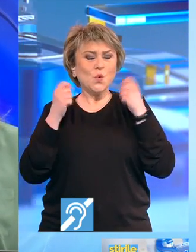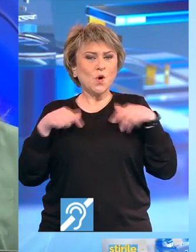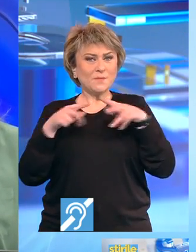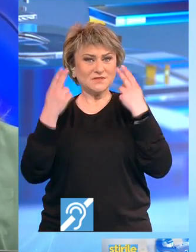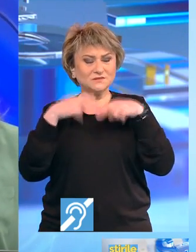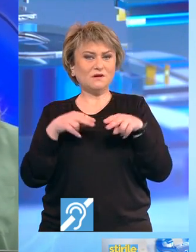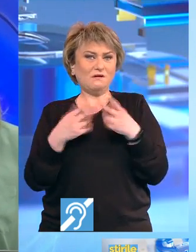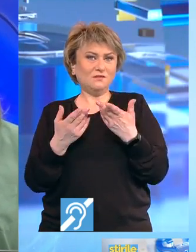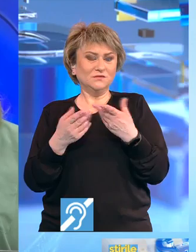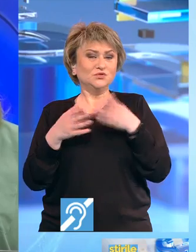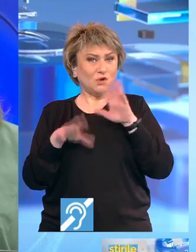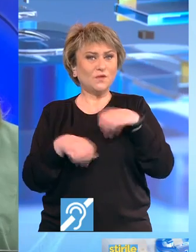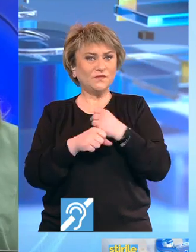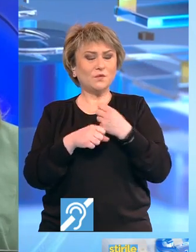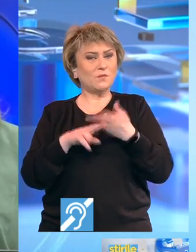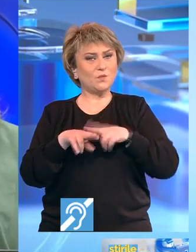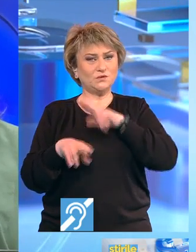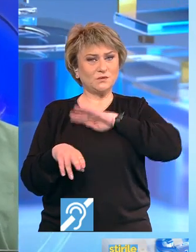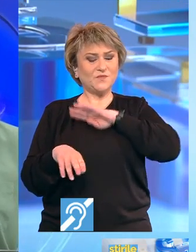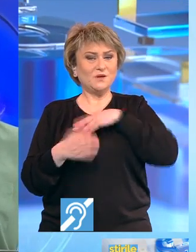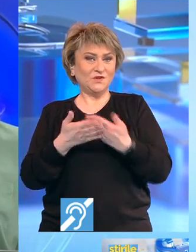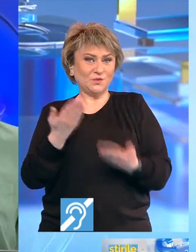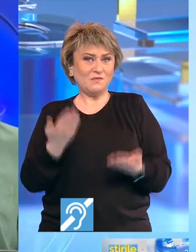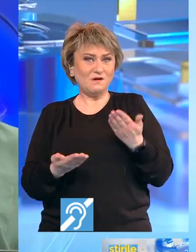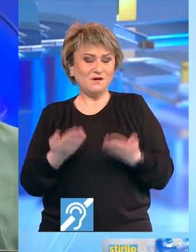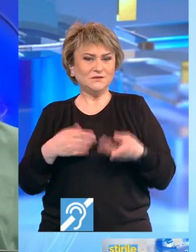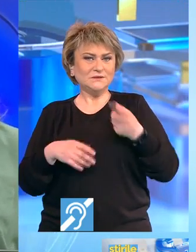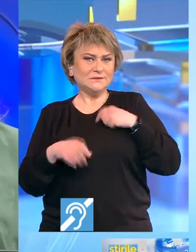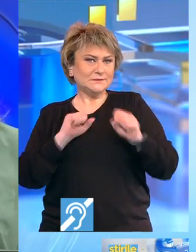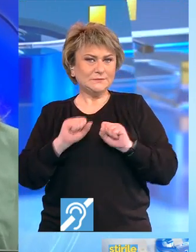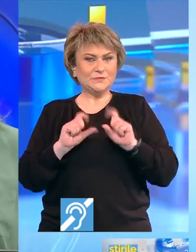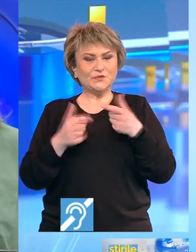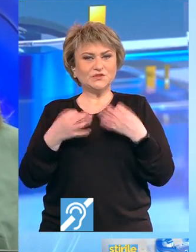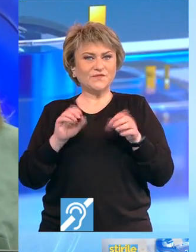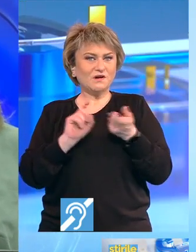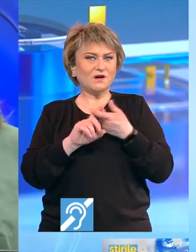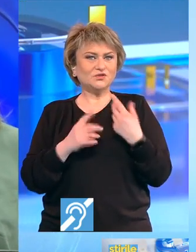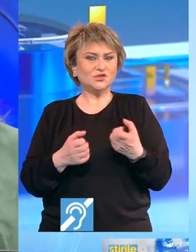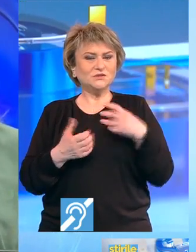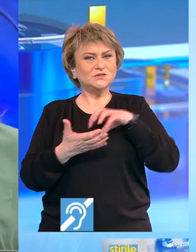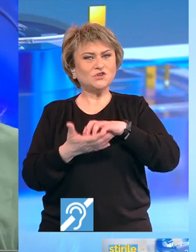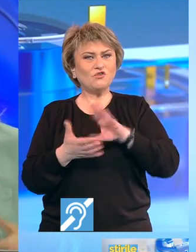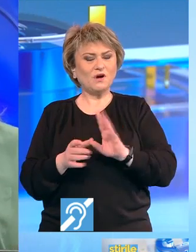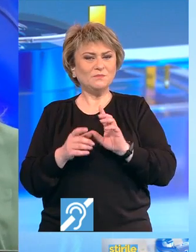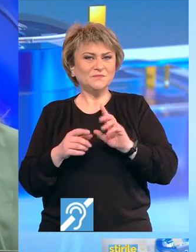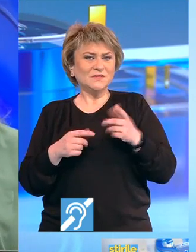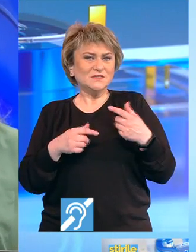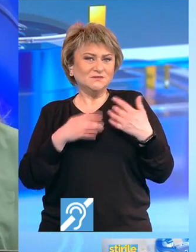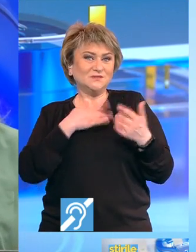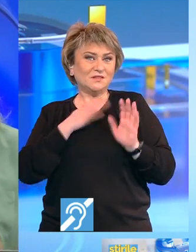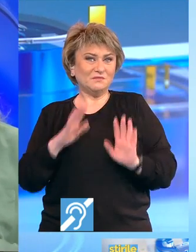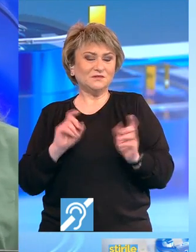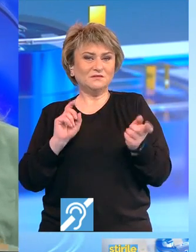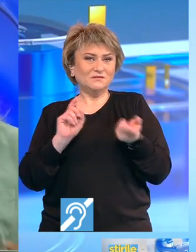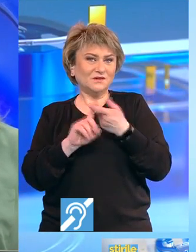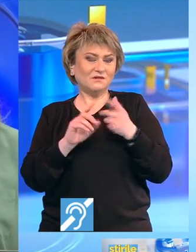făcut, mai multă răbdare. Pentru balanțe. Tensiunile acestei zile pot fi legate de zona sentimentală, relația cu persoanele pe